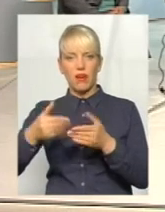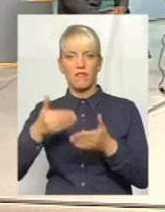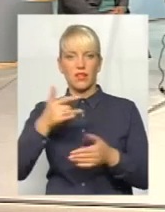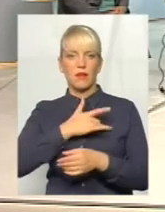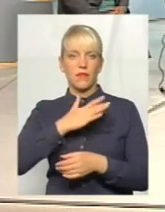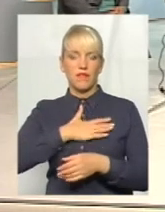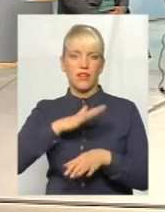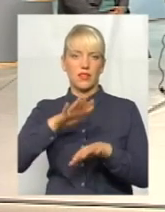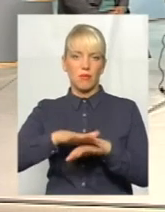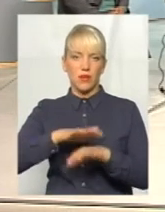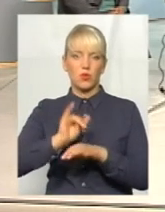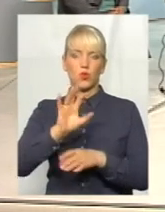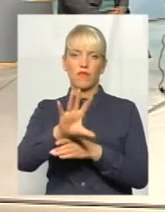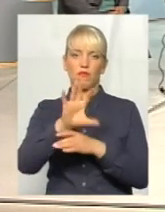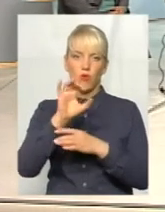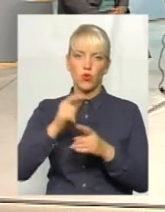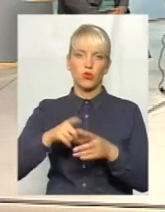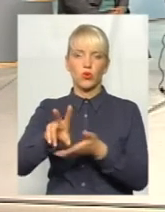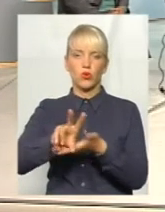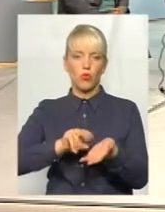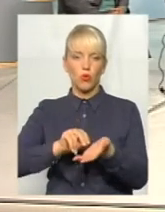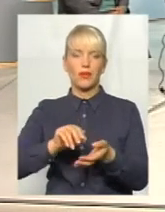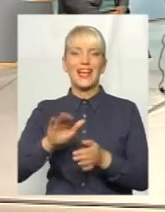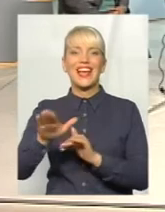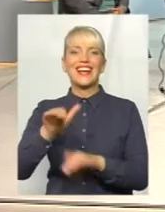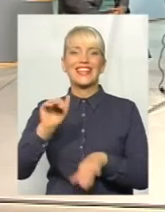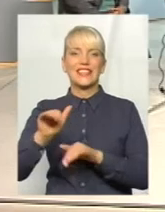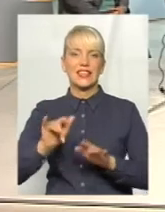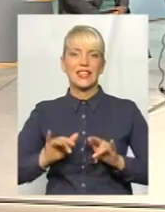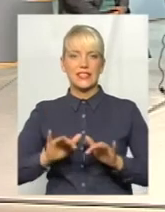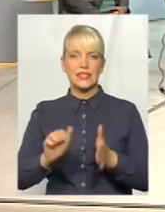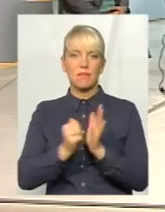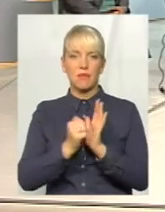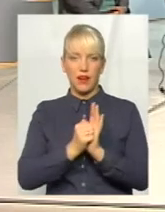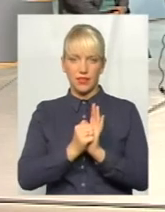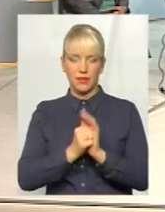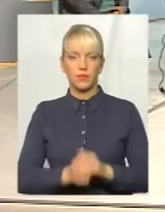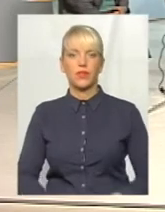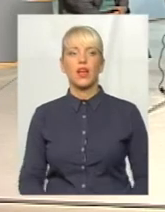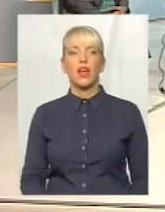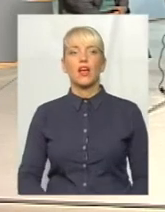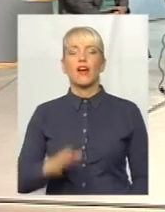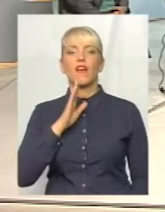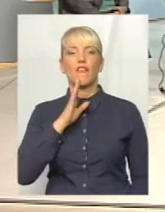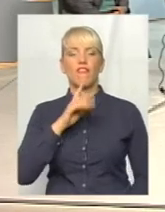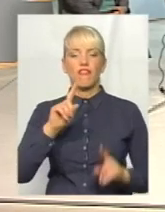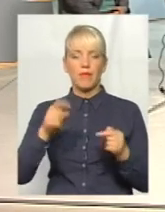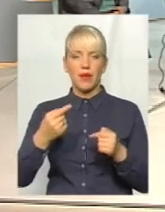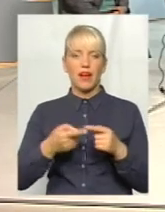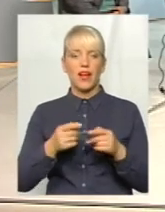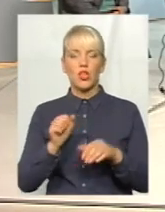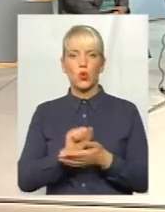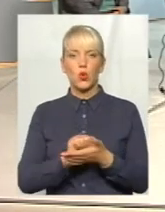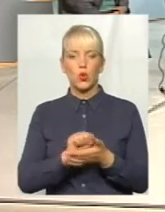фотографії, і копії кредитної справи на той момент, так? Ну, вимагала вона документів кредитної справи, но